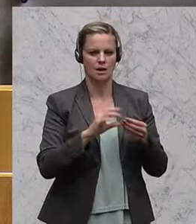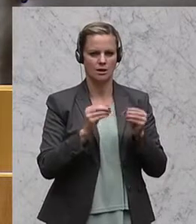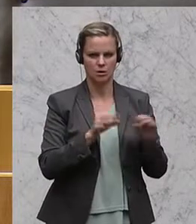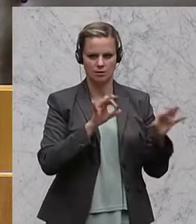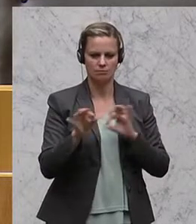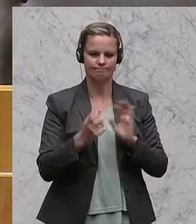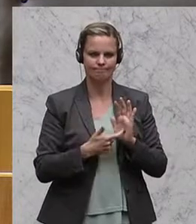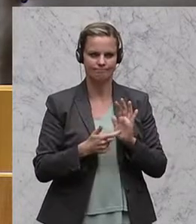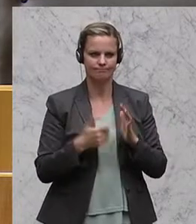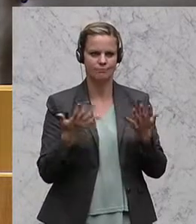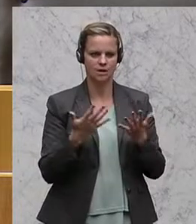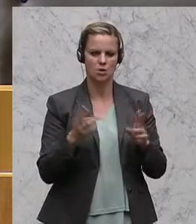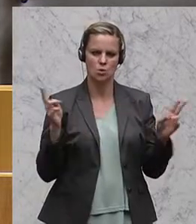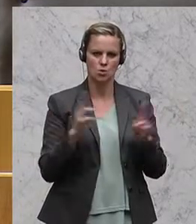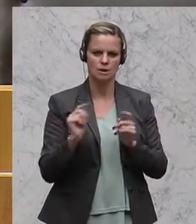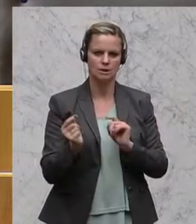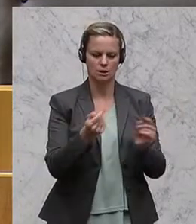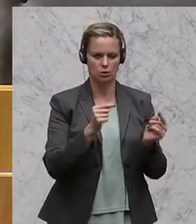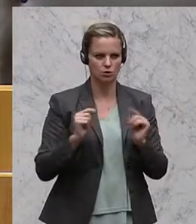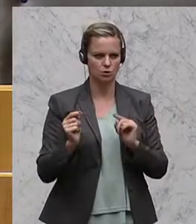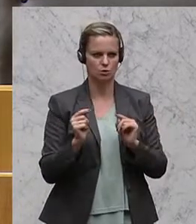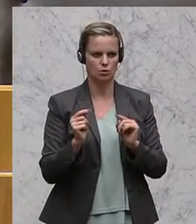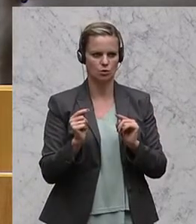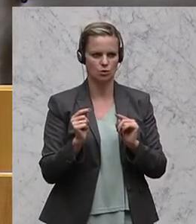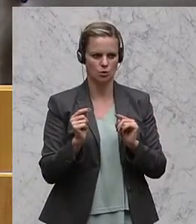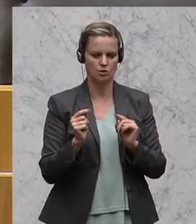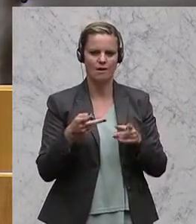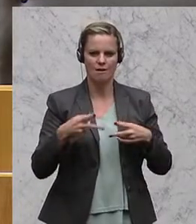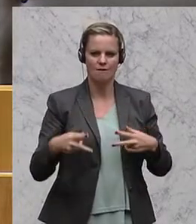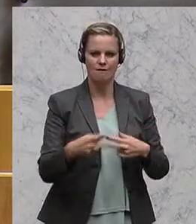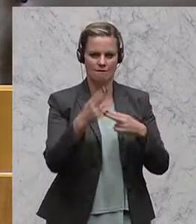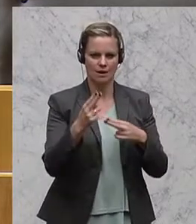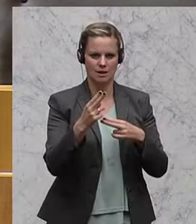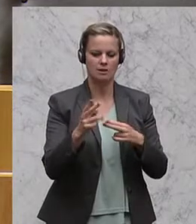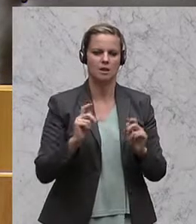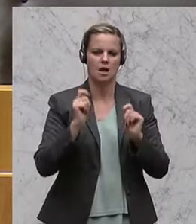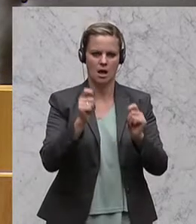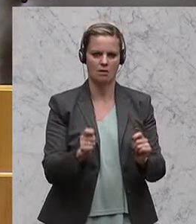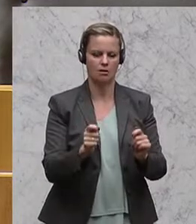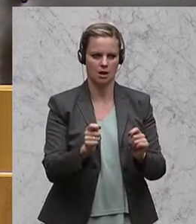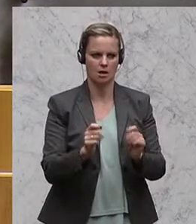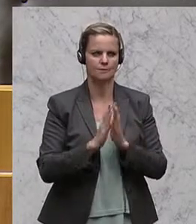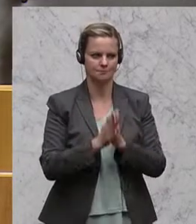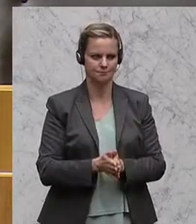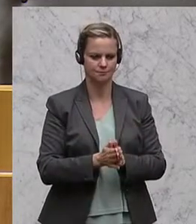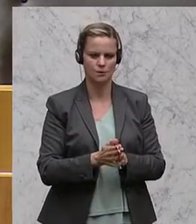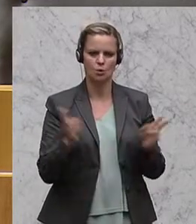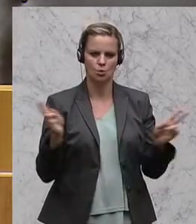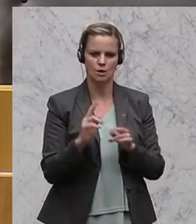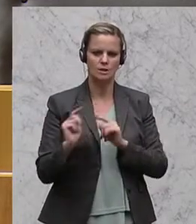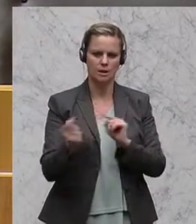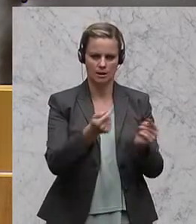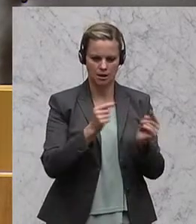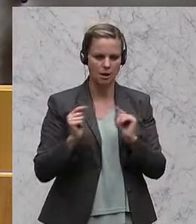Verlangen vor, eine kurze Debatte über diesen Fristsetzungsantrag durchzuführen. Diese kurze Debatte wird nach